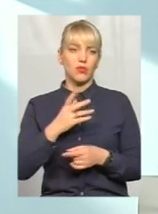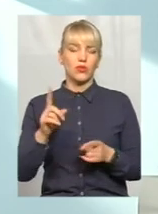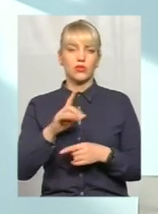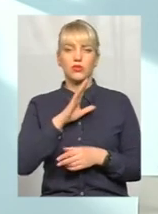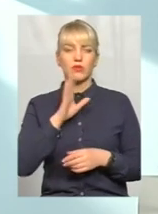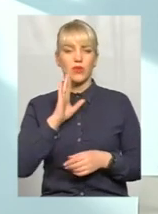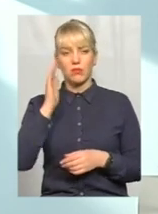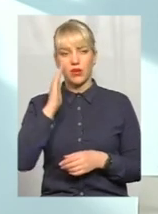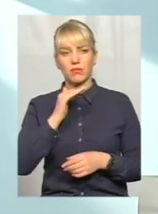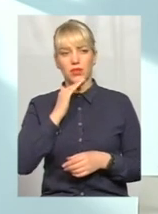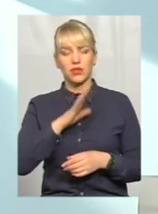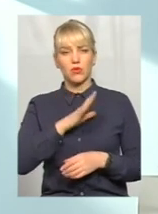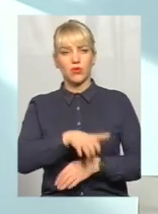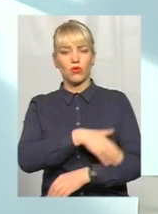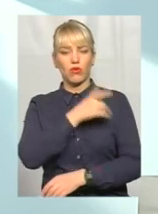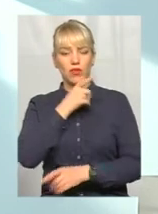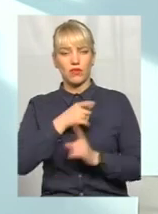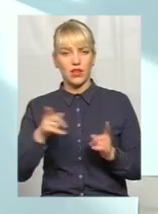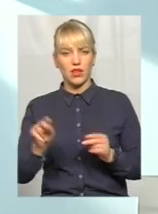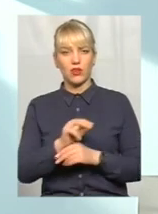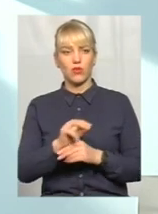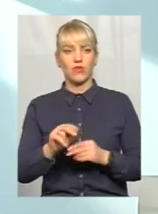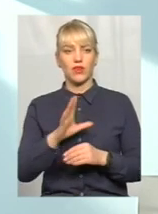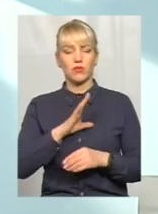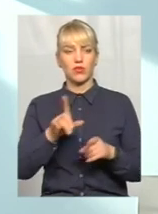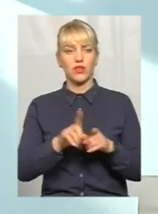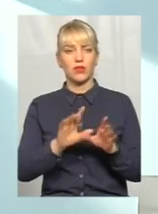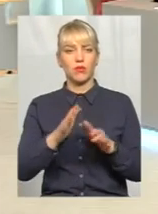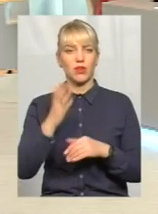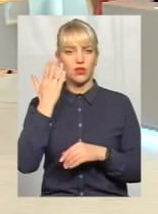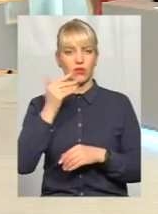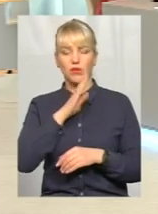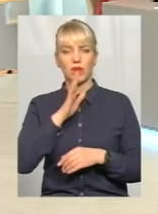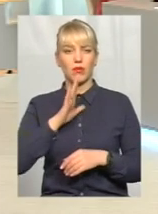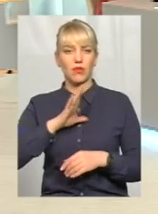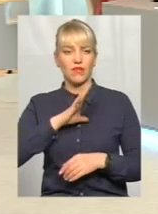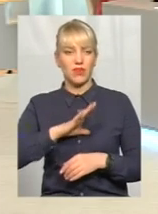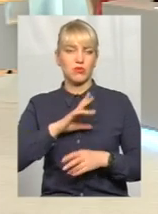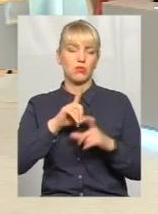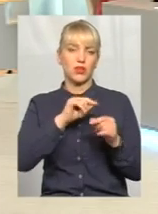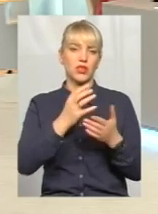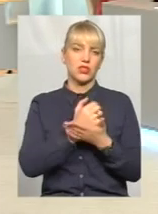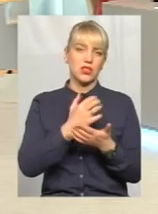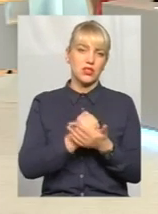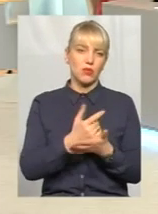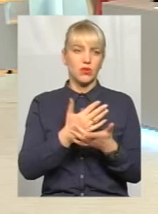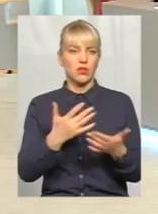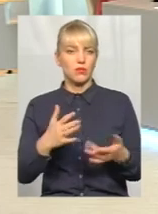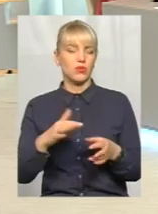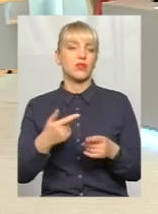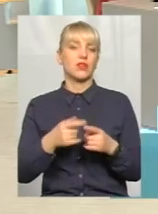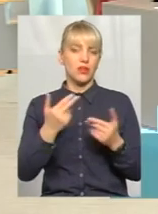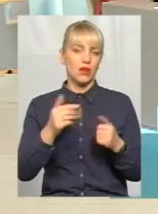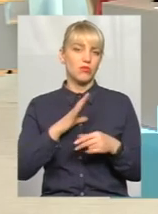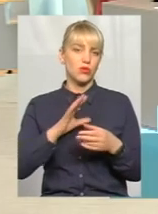батько було довготривале лікування, були такі моменти, коли мама вимушена була поїхати, чи десь на заробітки, чи ще в будь-який інший момент. Тобто,